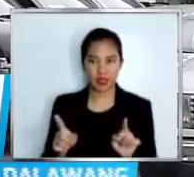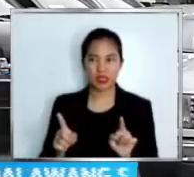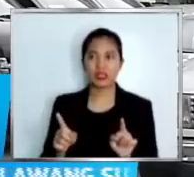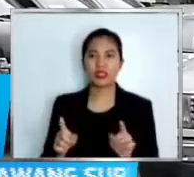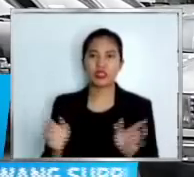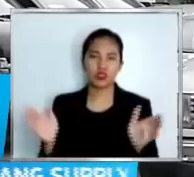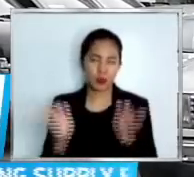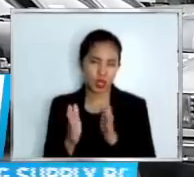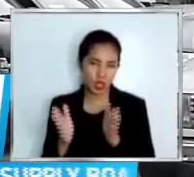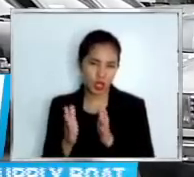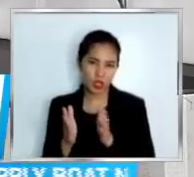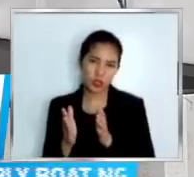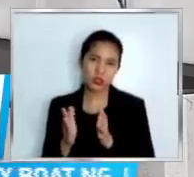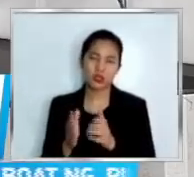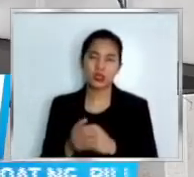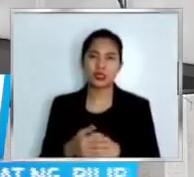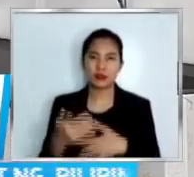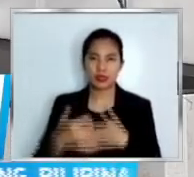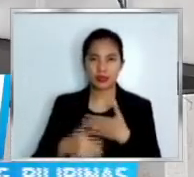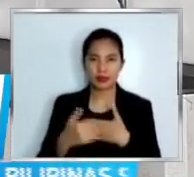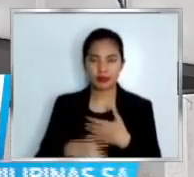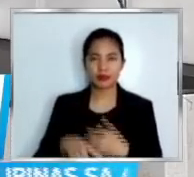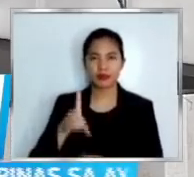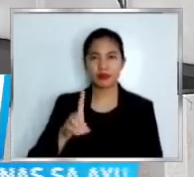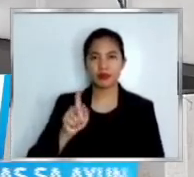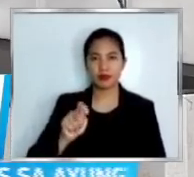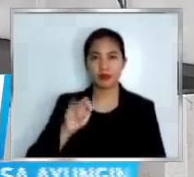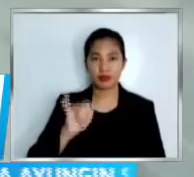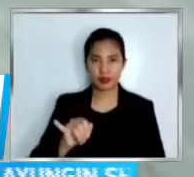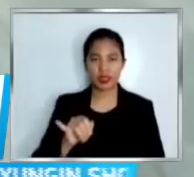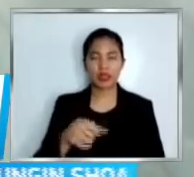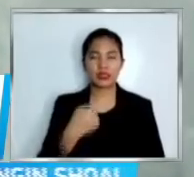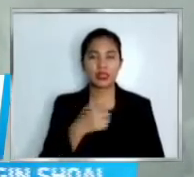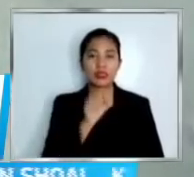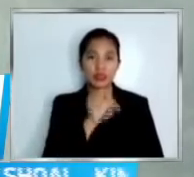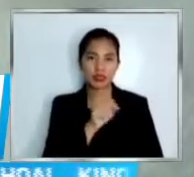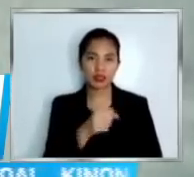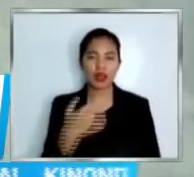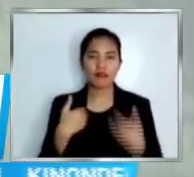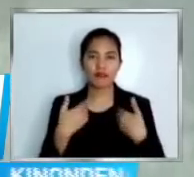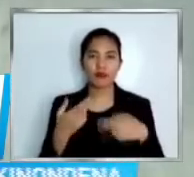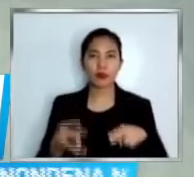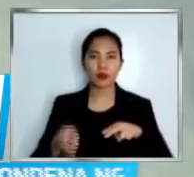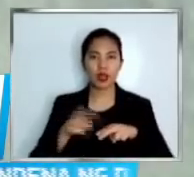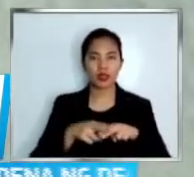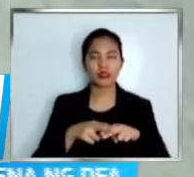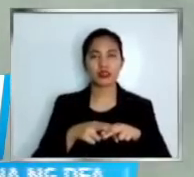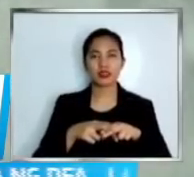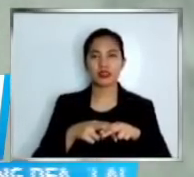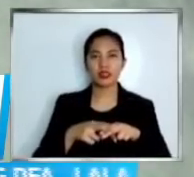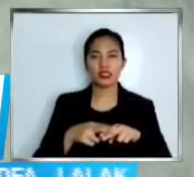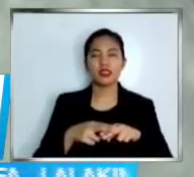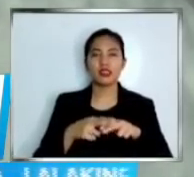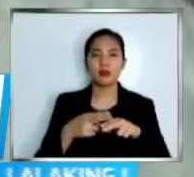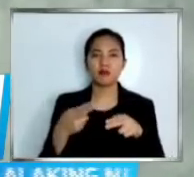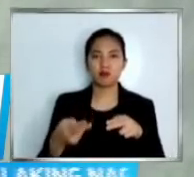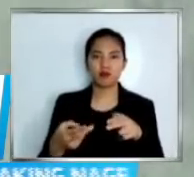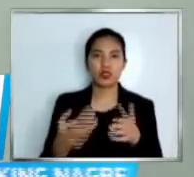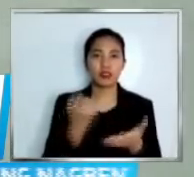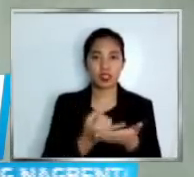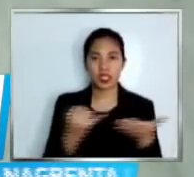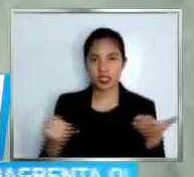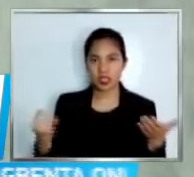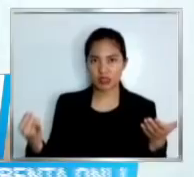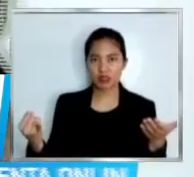Kinumpirma na Department of Trade and Industry ang pagtaas ng presyo ng trigo na ginagamit sa pagawa ng harina, na pangunahing sangkap sa